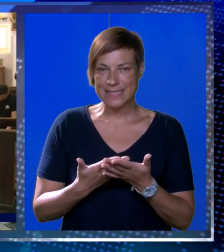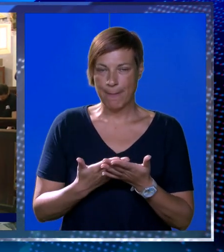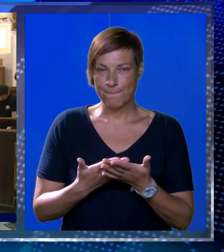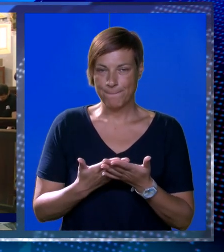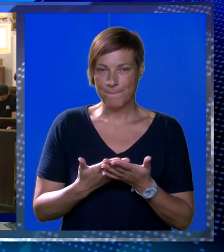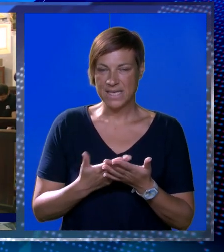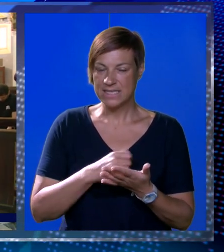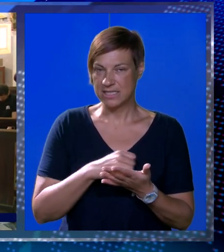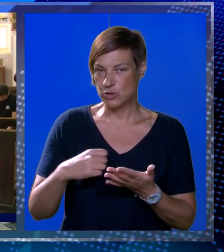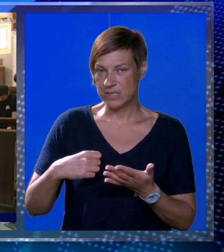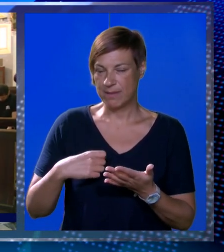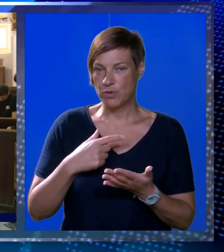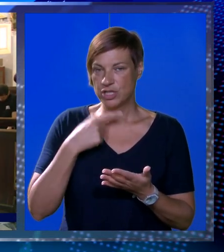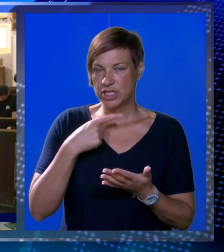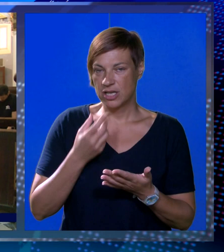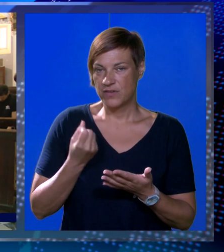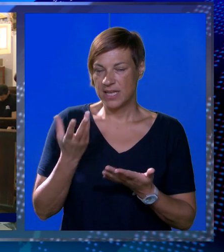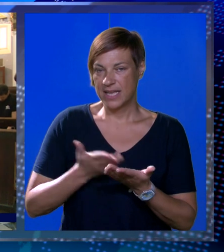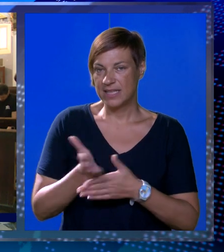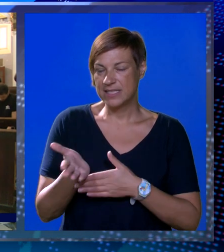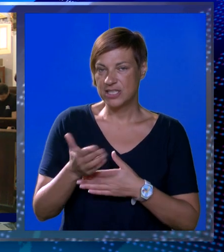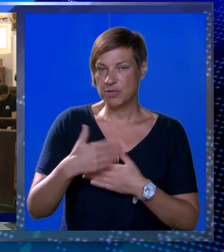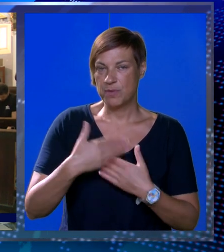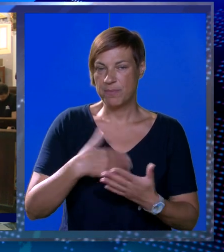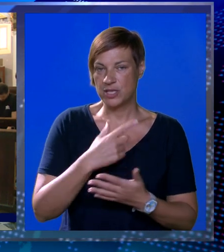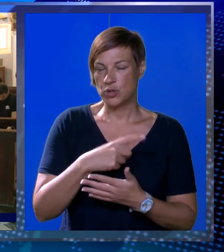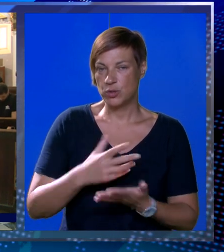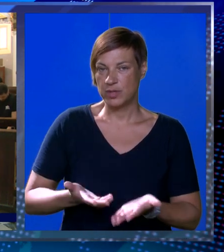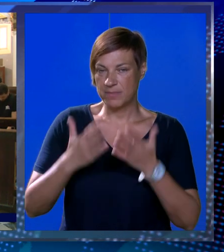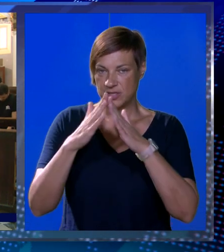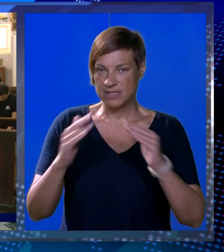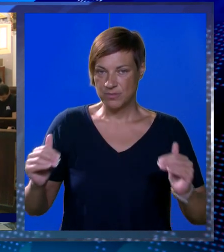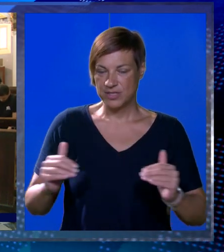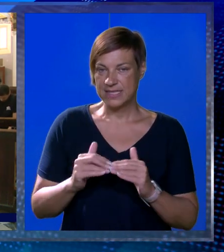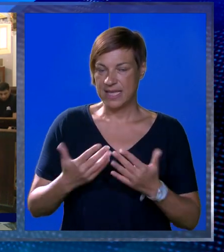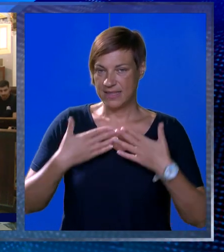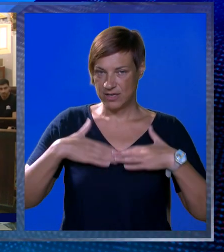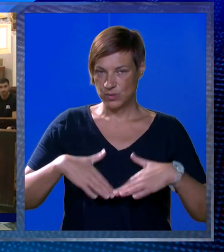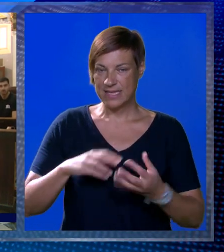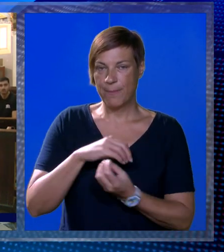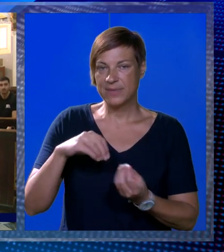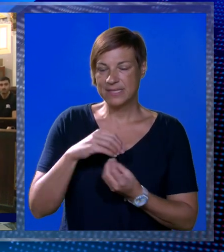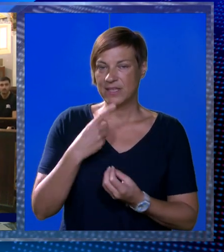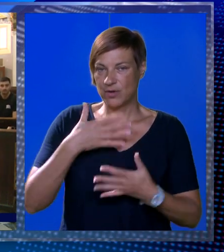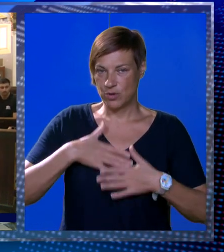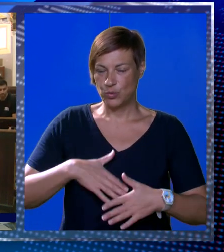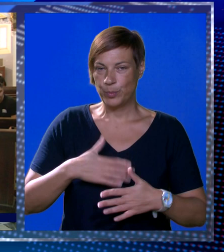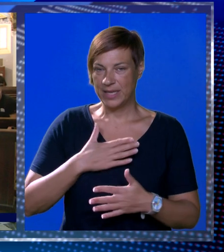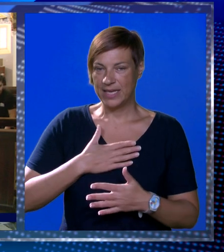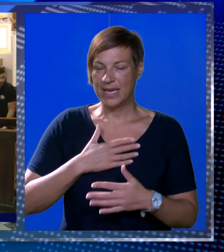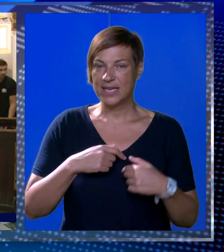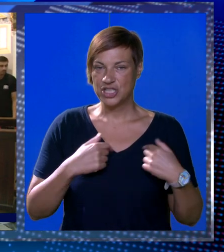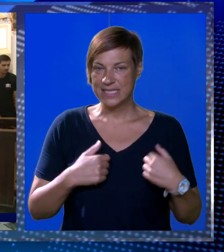pojma samoće on je baš govorio kad poslije izađemo među ljude da nosimo šator u sebi tu svetinju a svetinjom koju u dubini